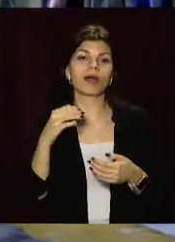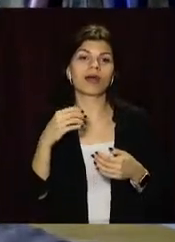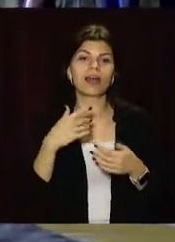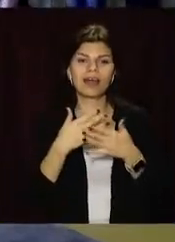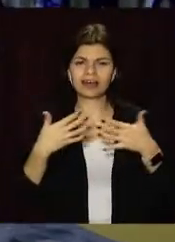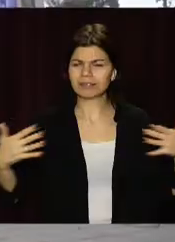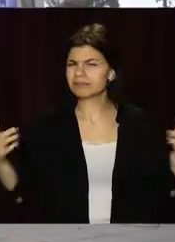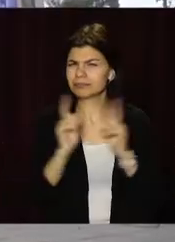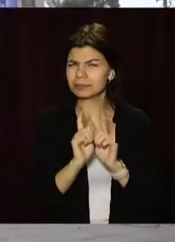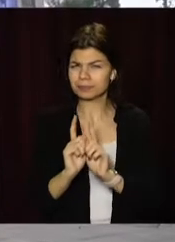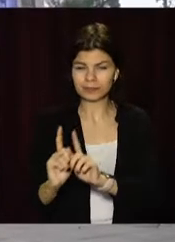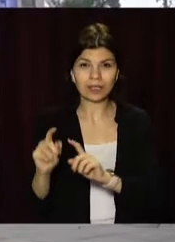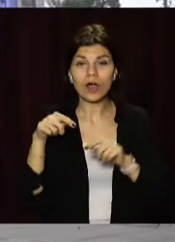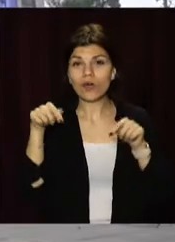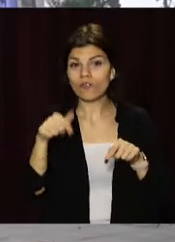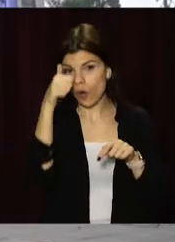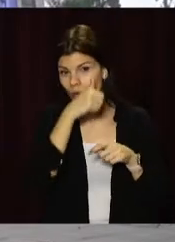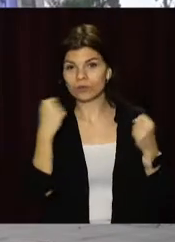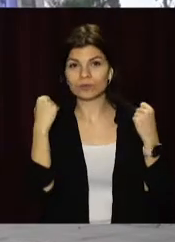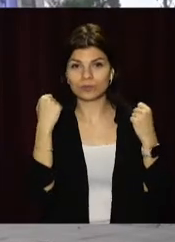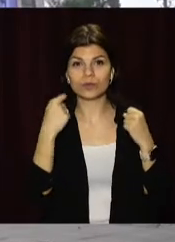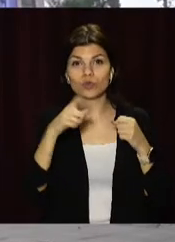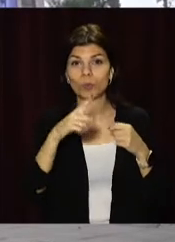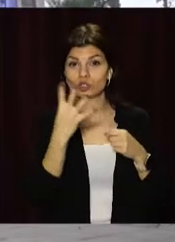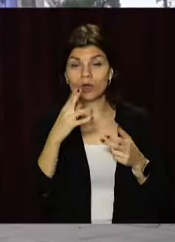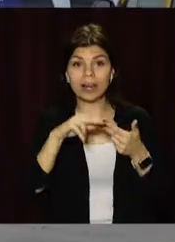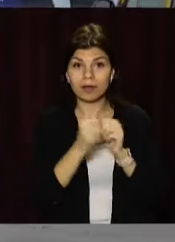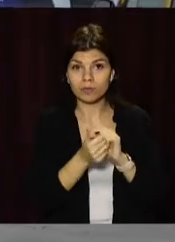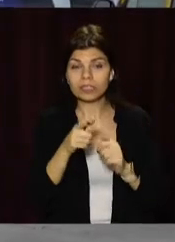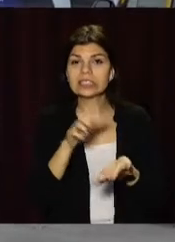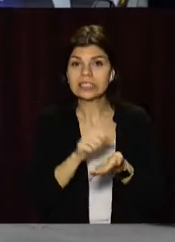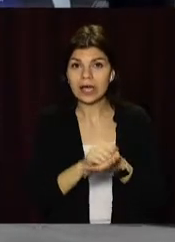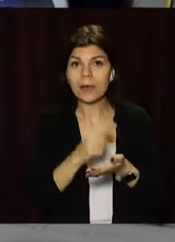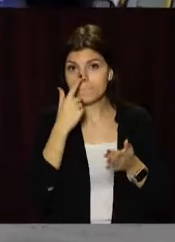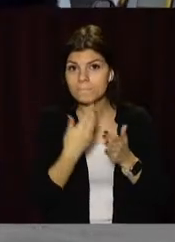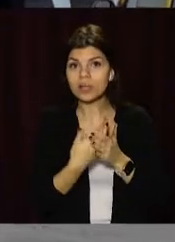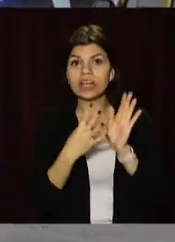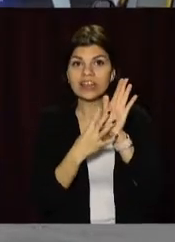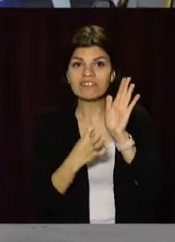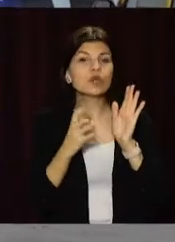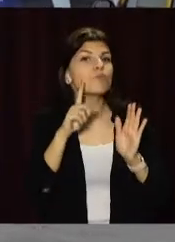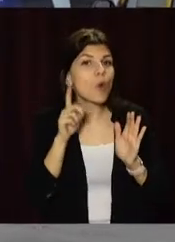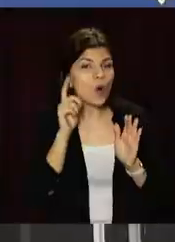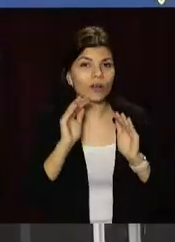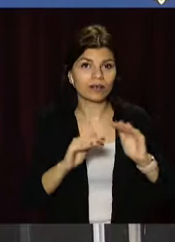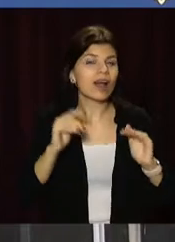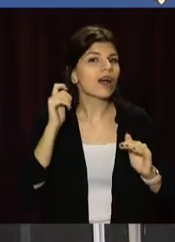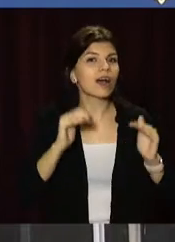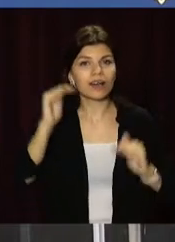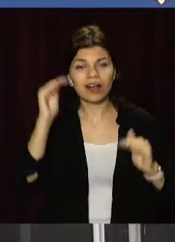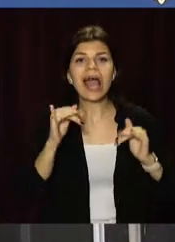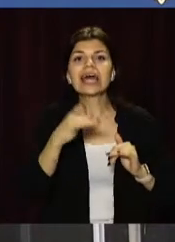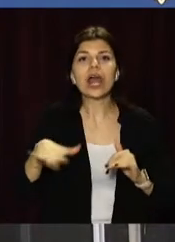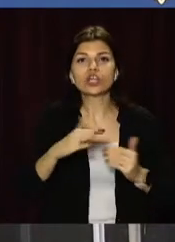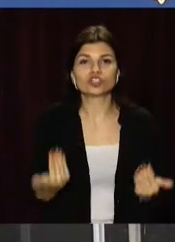акробатичній доріжці. Щорічно в дитячо-юнацькій спортивній школі номер 4 Кам'янського займаються майже 900 юнаків та дівчат з різних районів